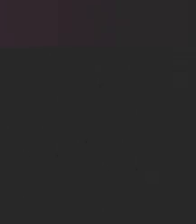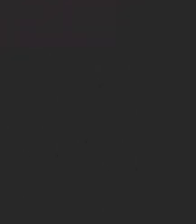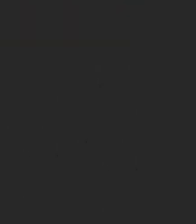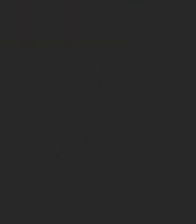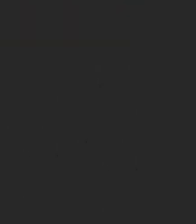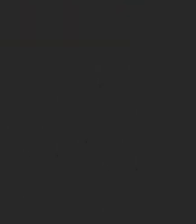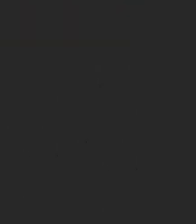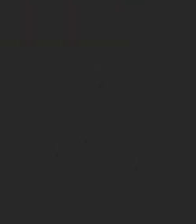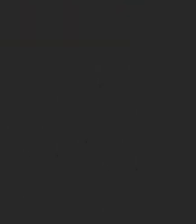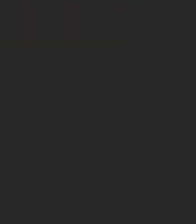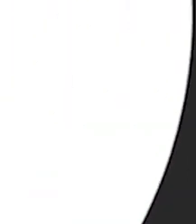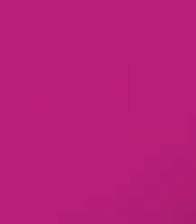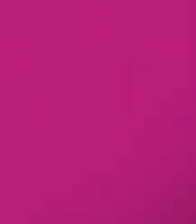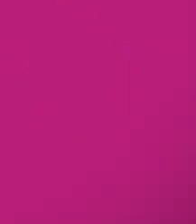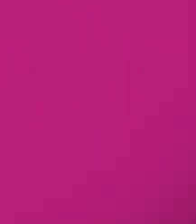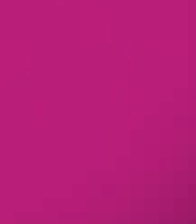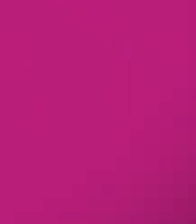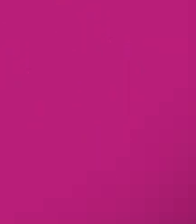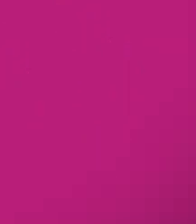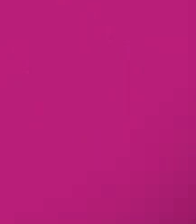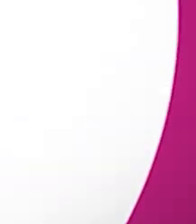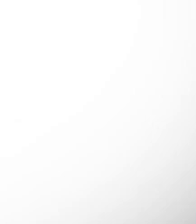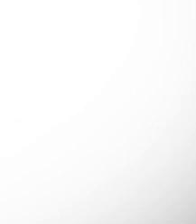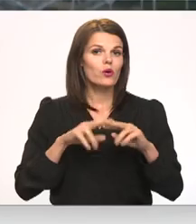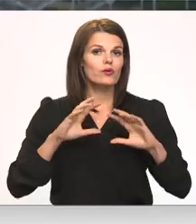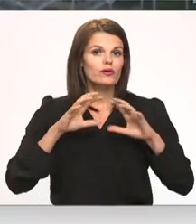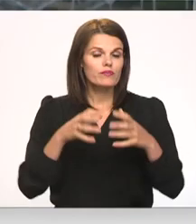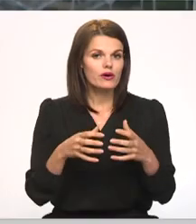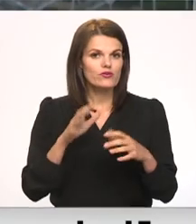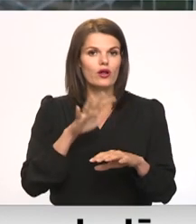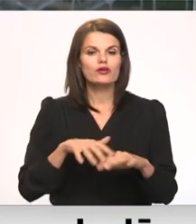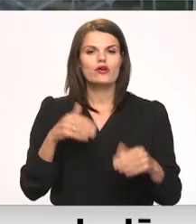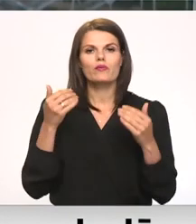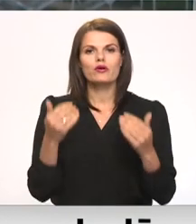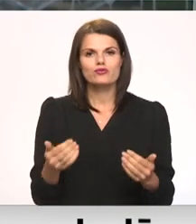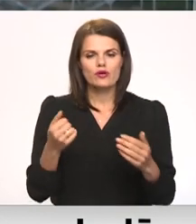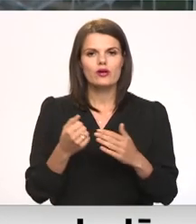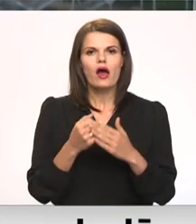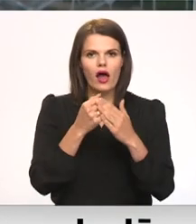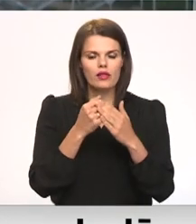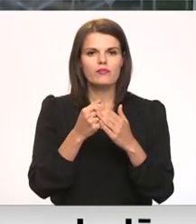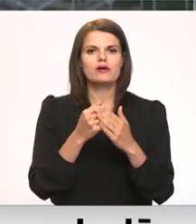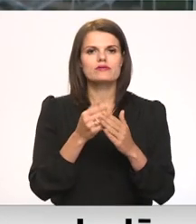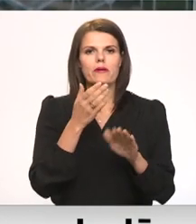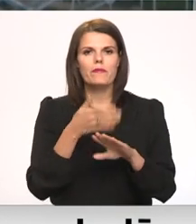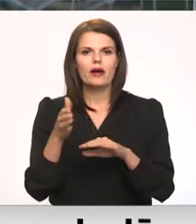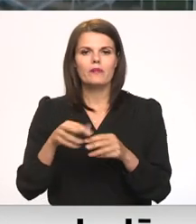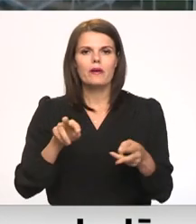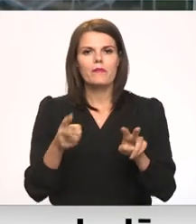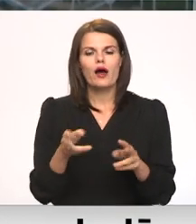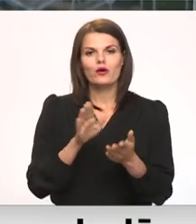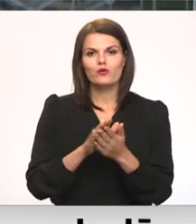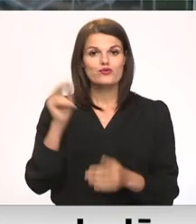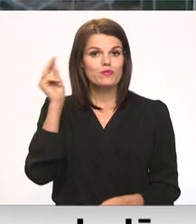Re! Viss ēters ir te! Sājums šodien galīgajā lasījumā atbalstīja secīgu pārēju uz mācībām